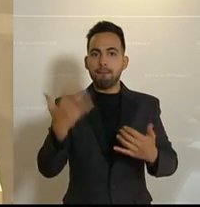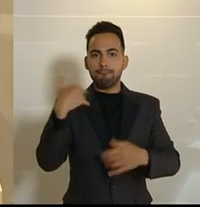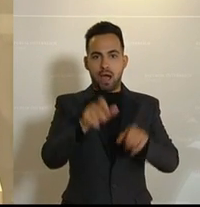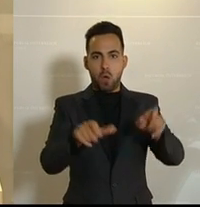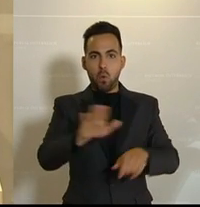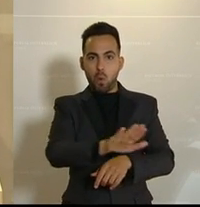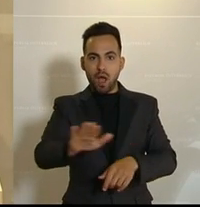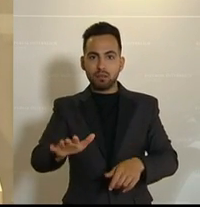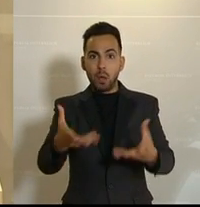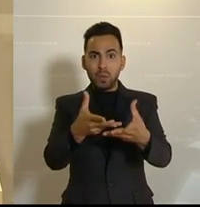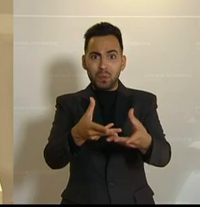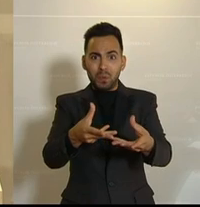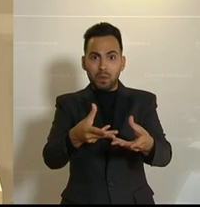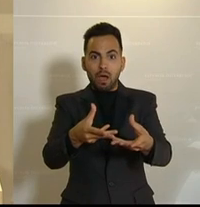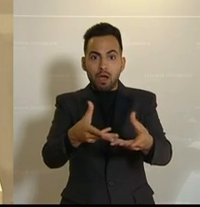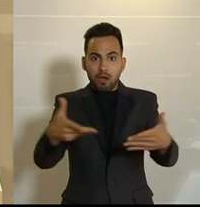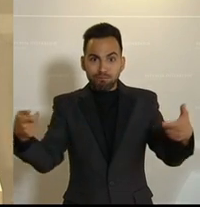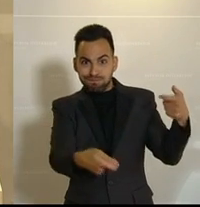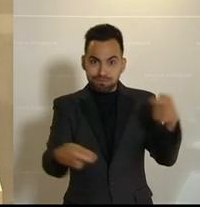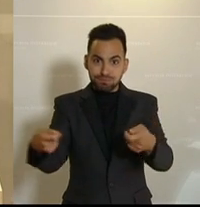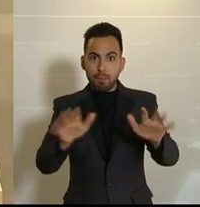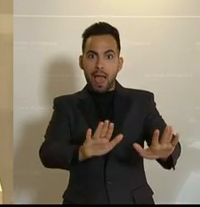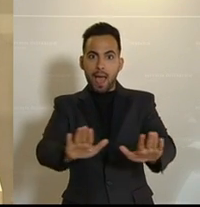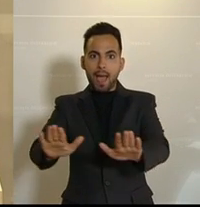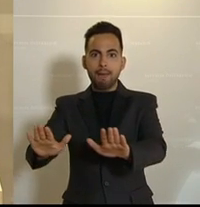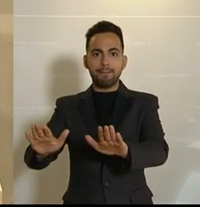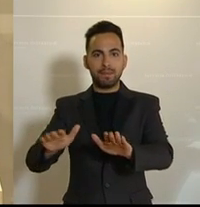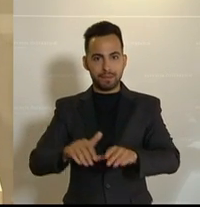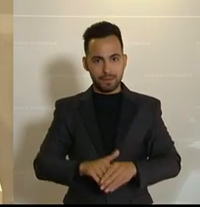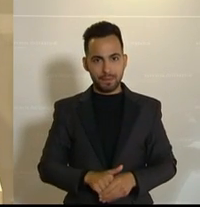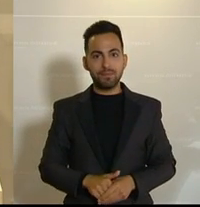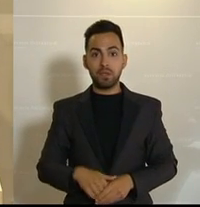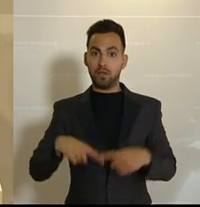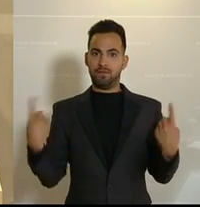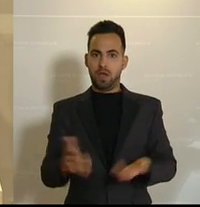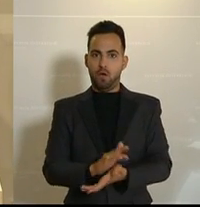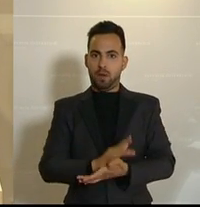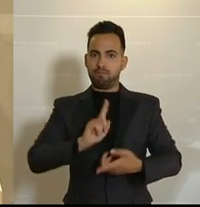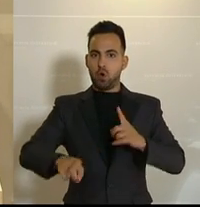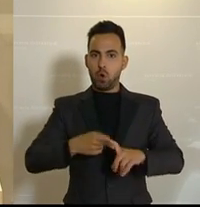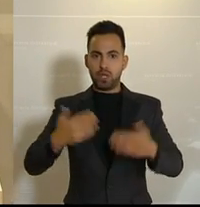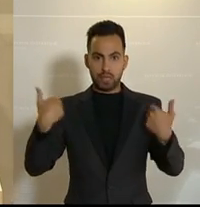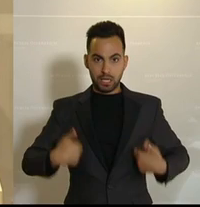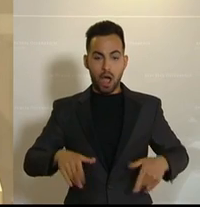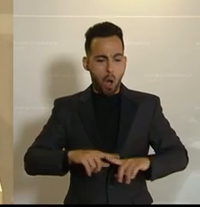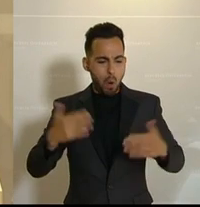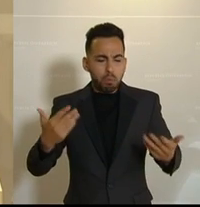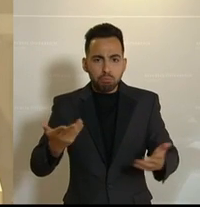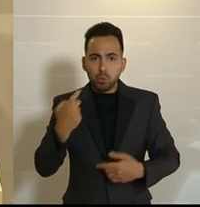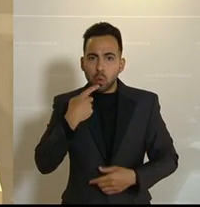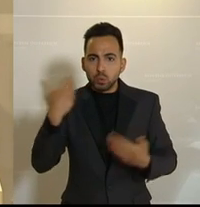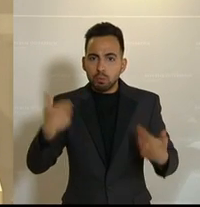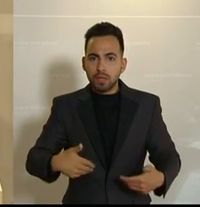Bauernsterben entgegenwirken. Es ist unsere Aufgabe als Politiker, aber auch als normaler Konsument